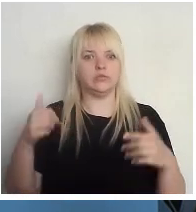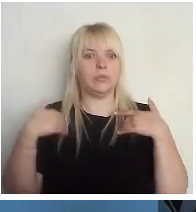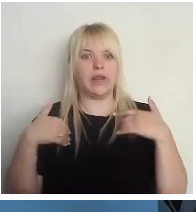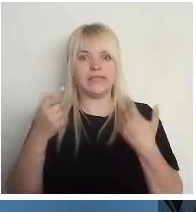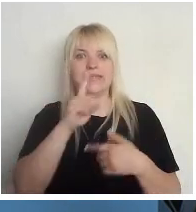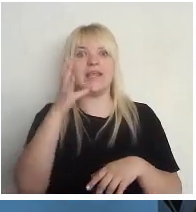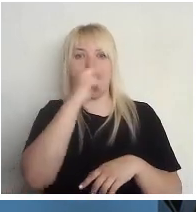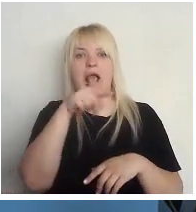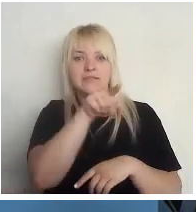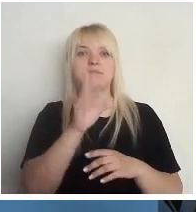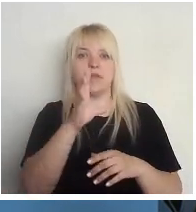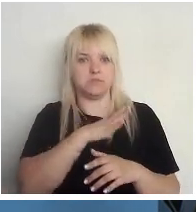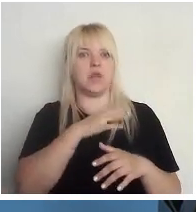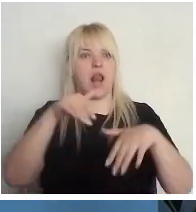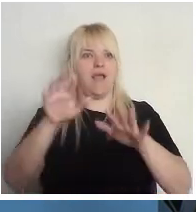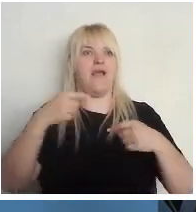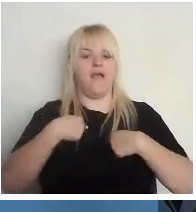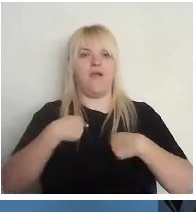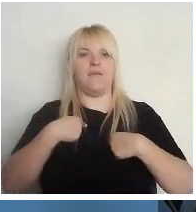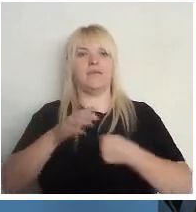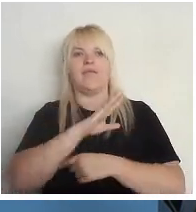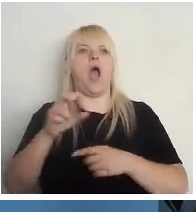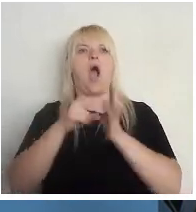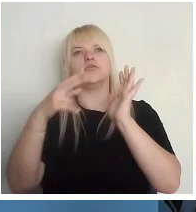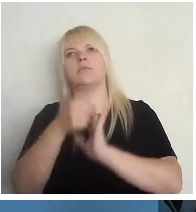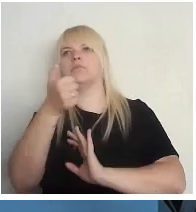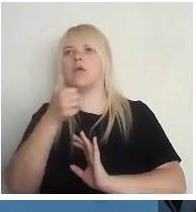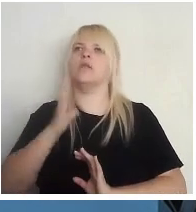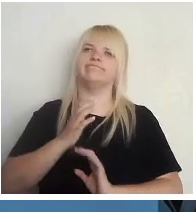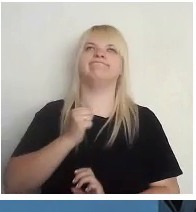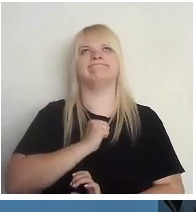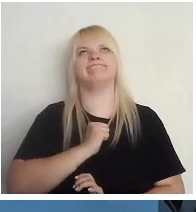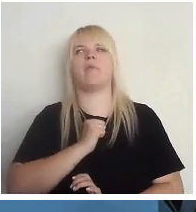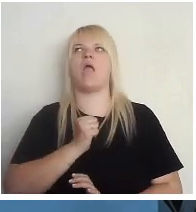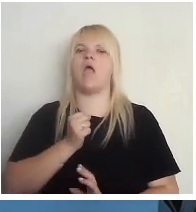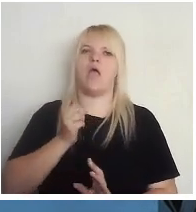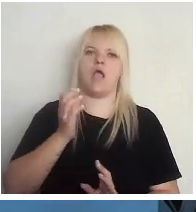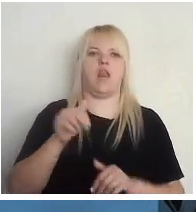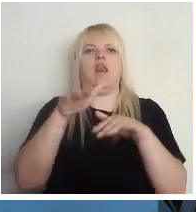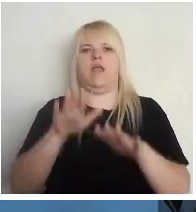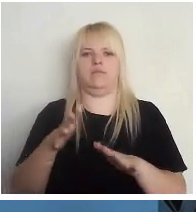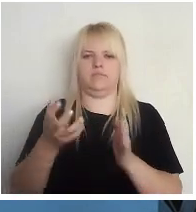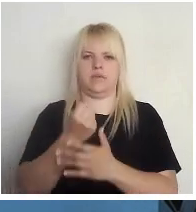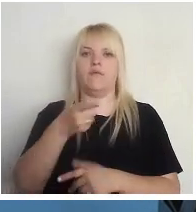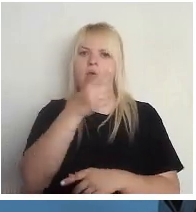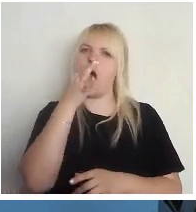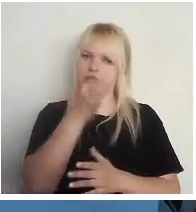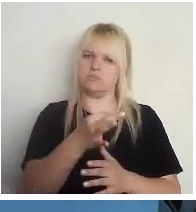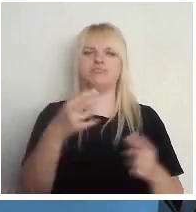ir šī iespēja bijusi lemt negaidot 18 gadus un viņi ļoti atbildīgi to uztver, tā kā tur